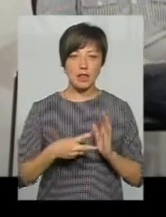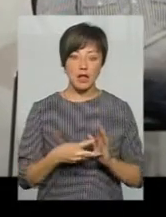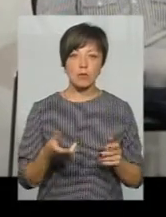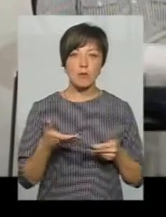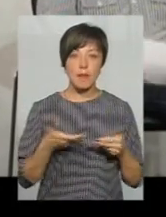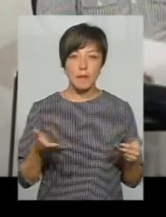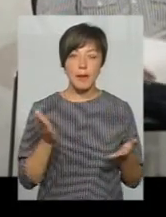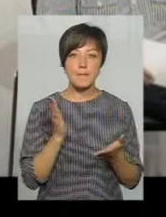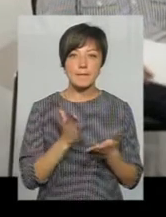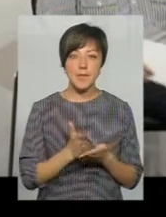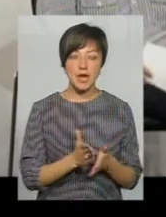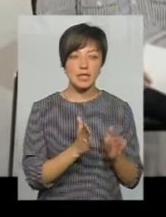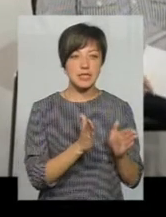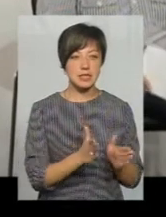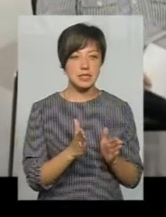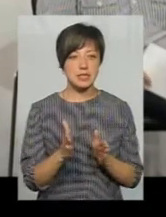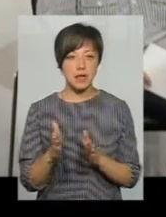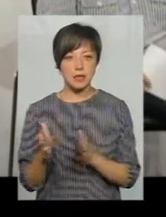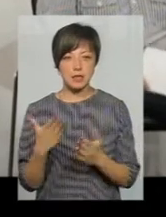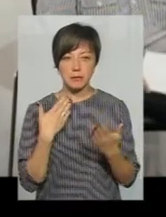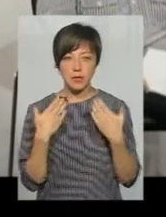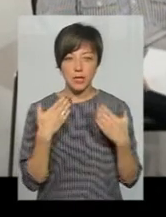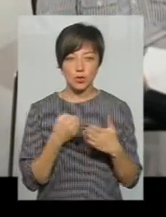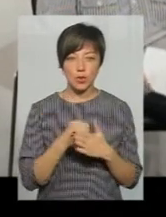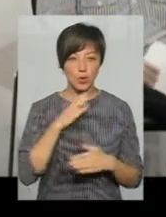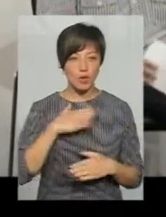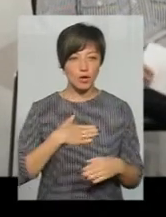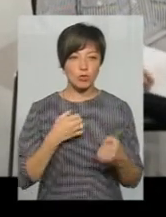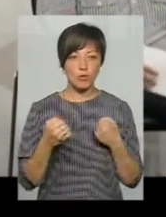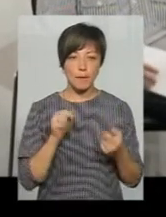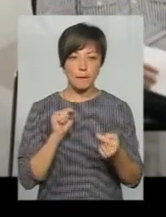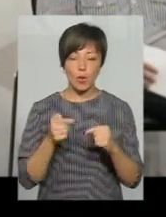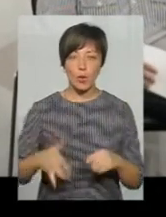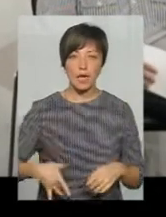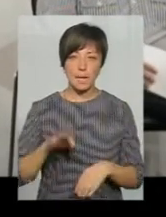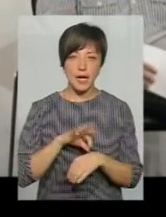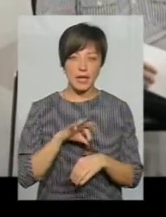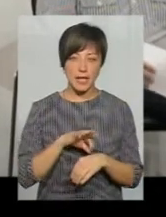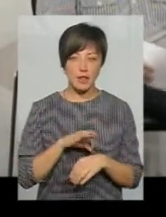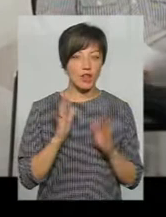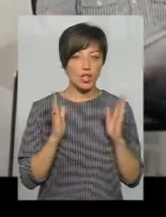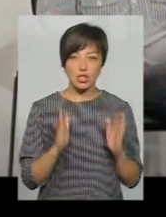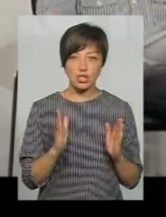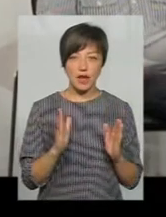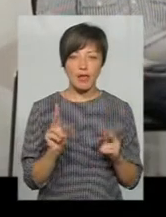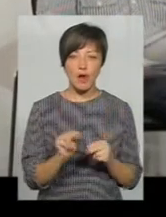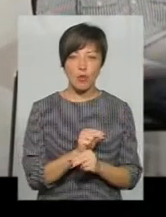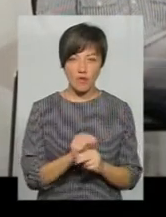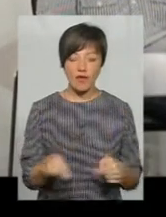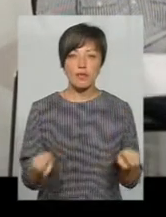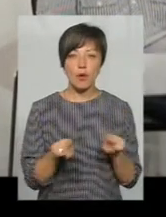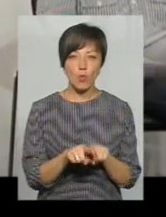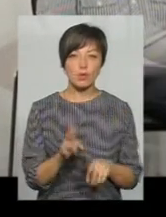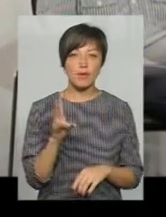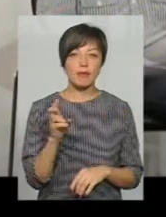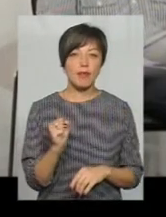щоб ми мали системний підхід до нашої боротьби проти гепатитів, не лише на лікування, а також